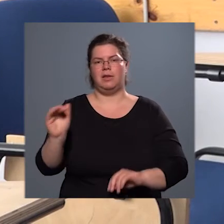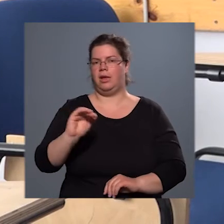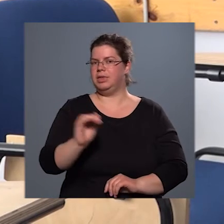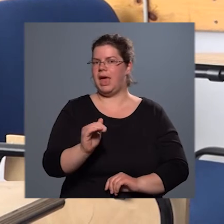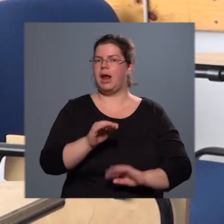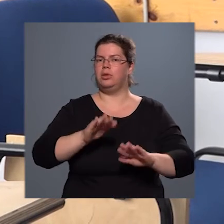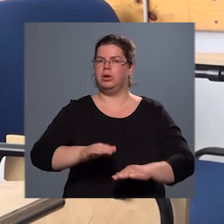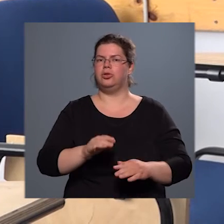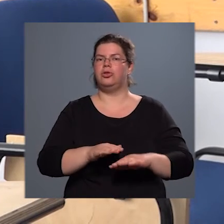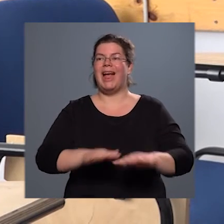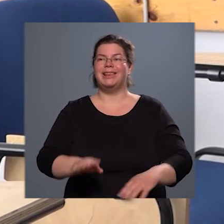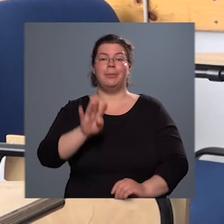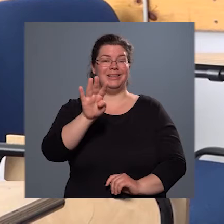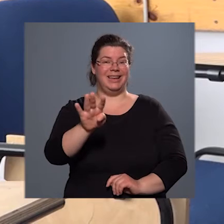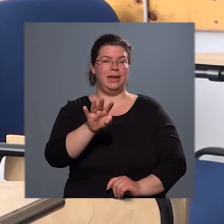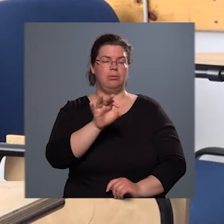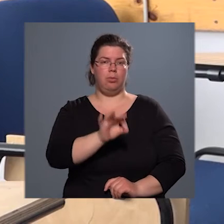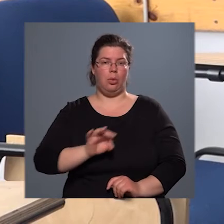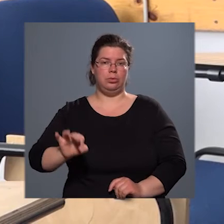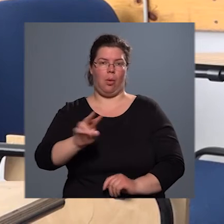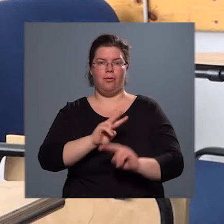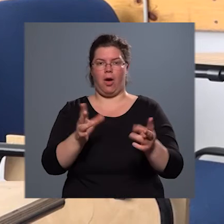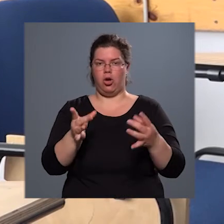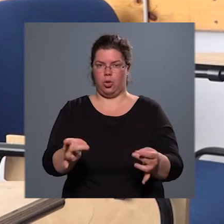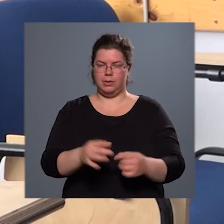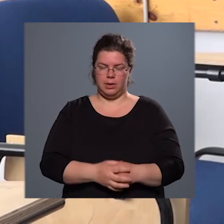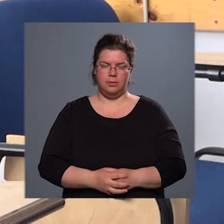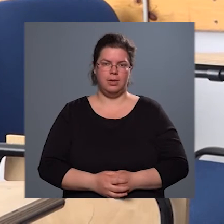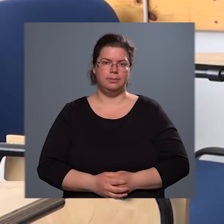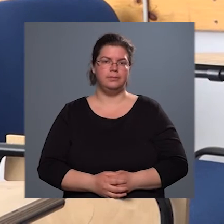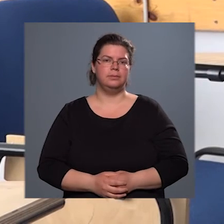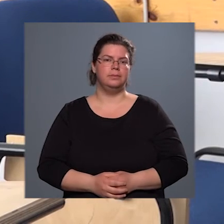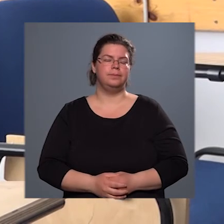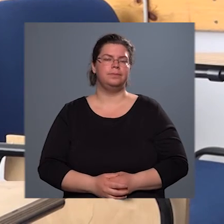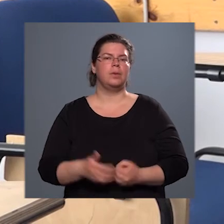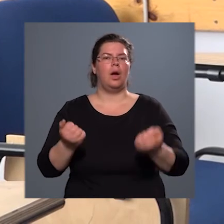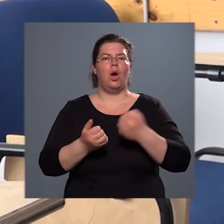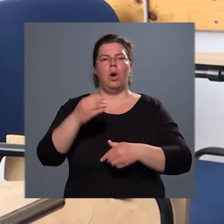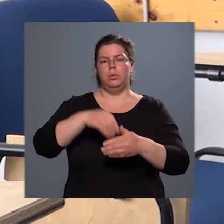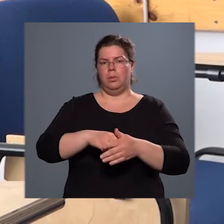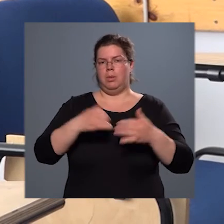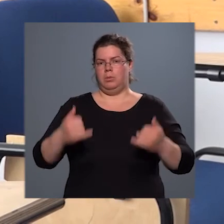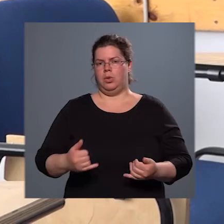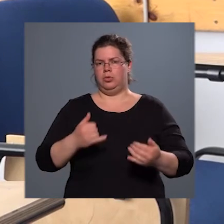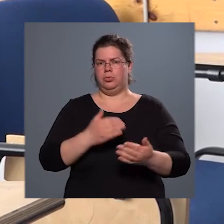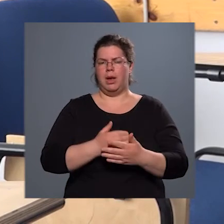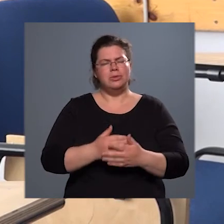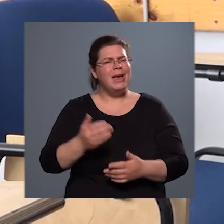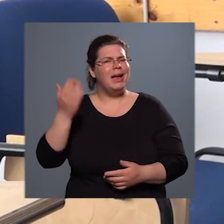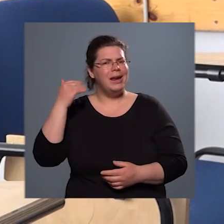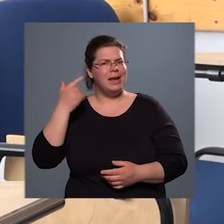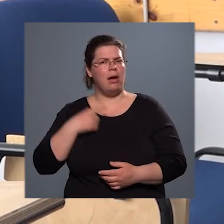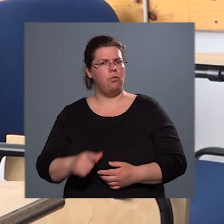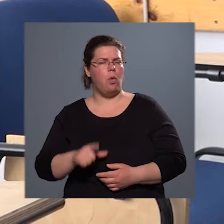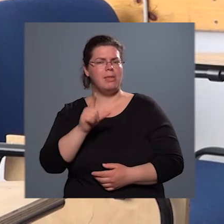általában olyan négy ponton szokták rögzíteni. A autókban is most már, ugye régen volt ez a két ponton